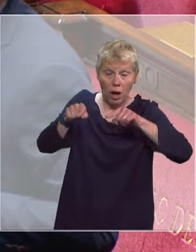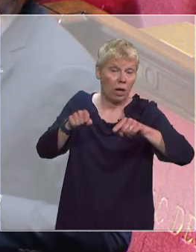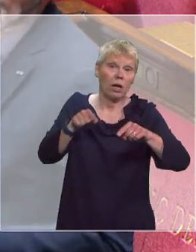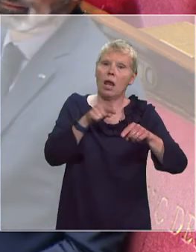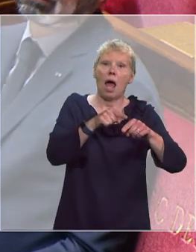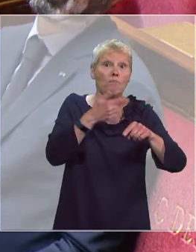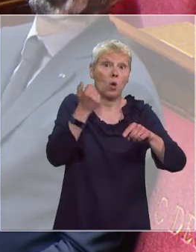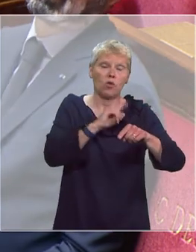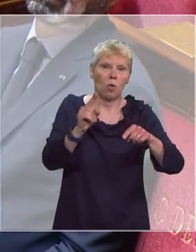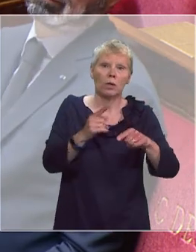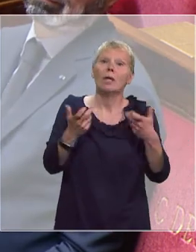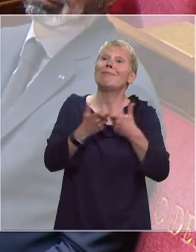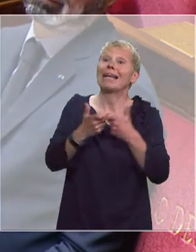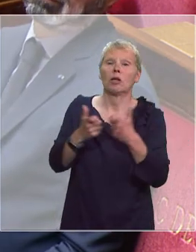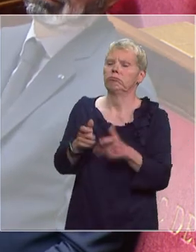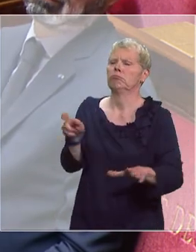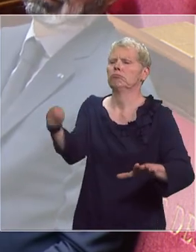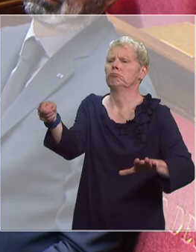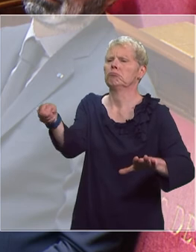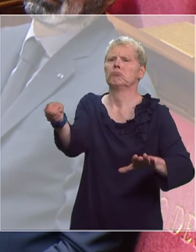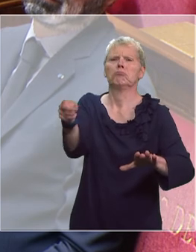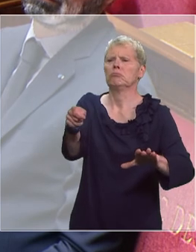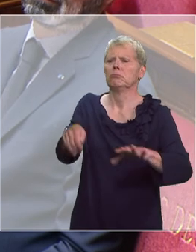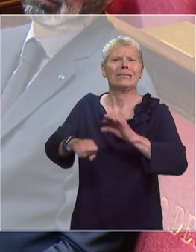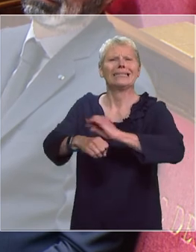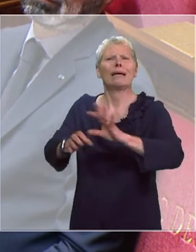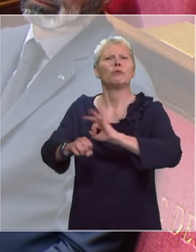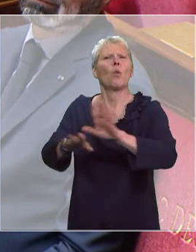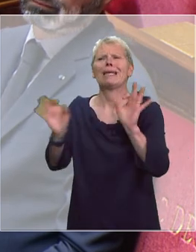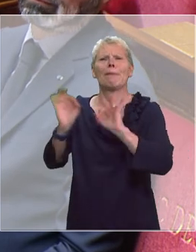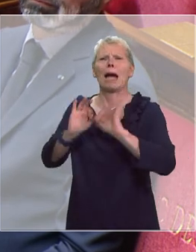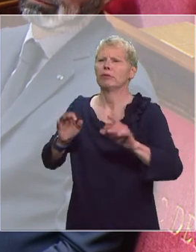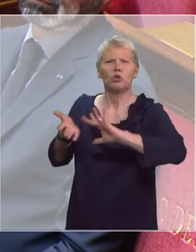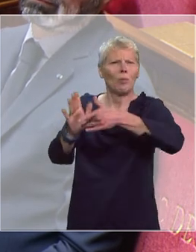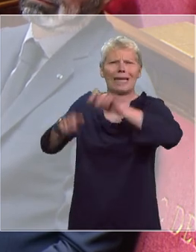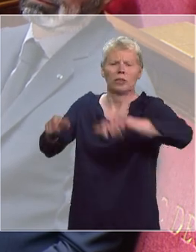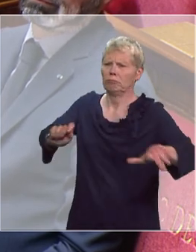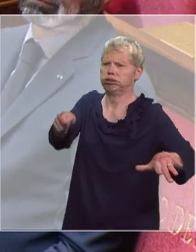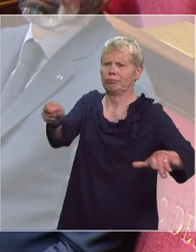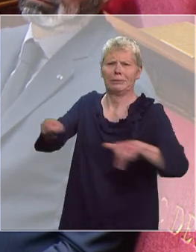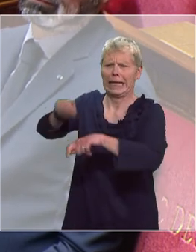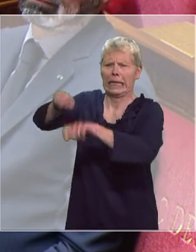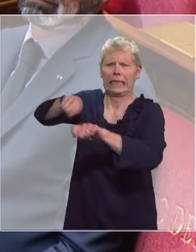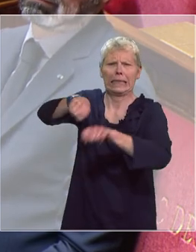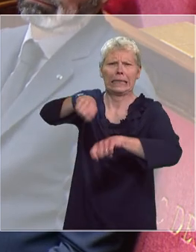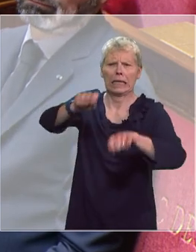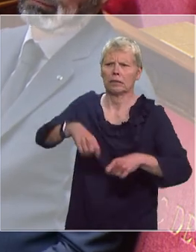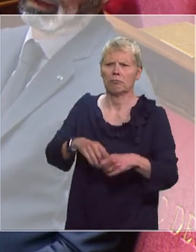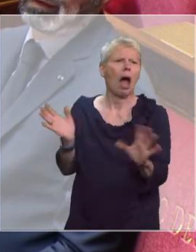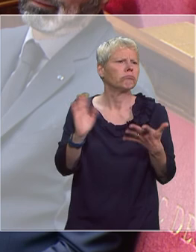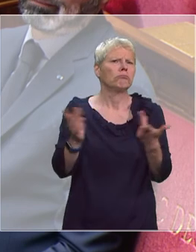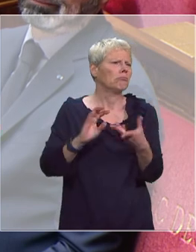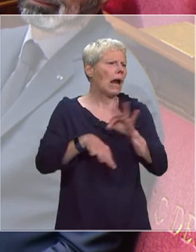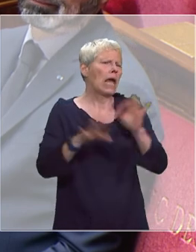alors qu'il n a pas de cas symptomatiques chez personne, la totalité des soignants et des résidents et que du coup vous dites il n a personne qui est